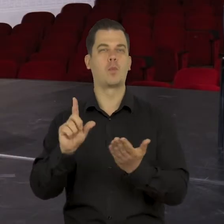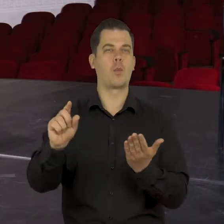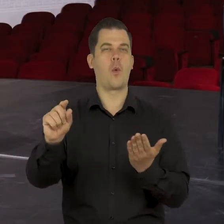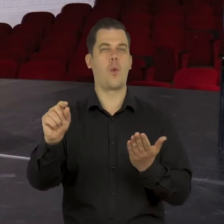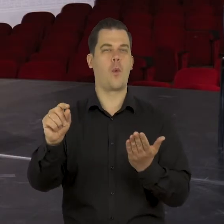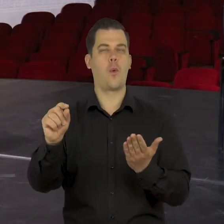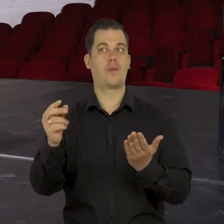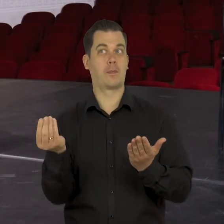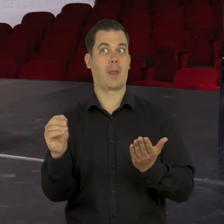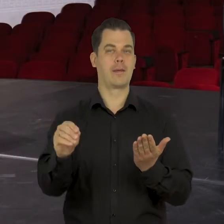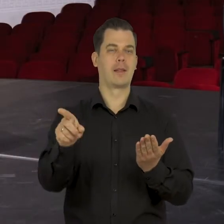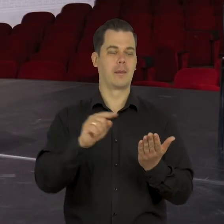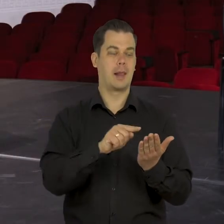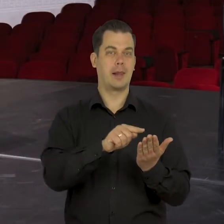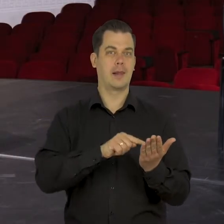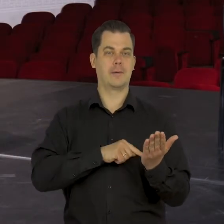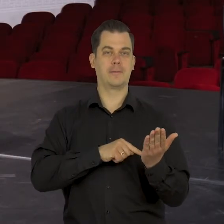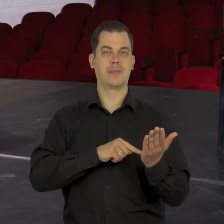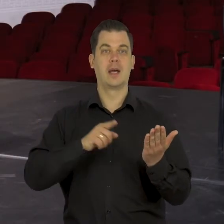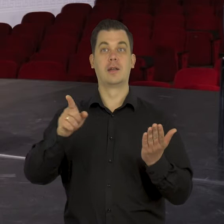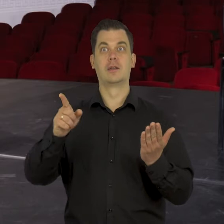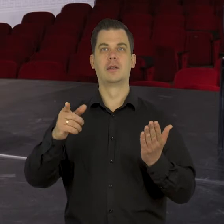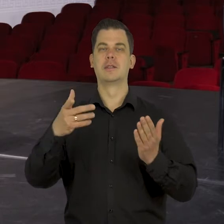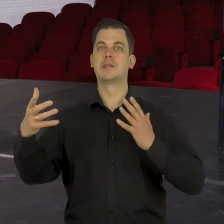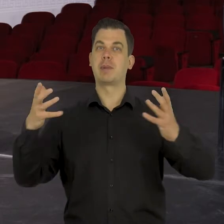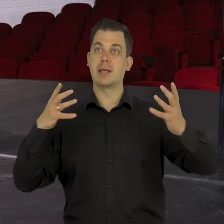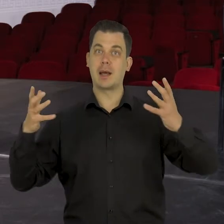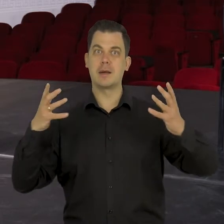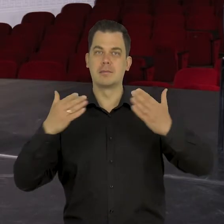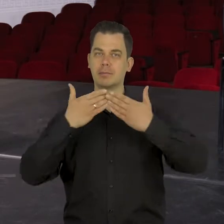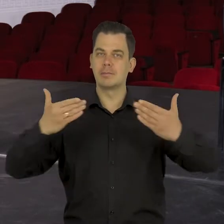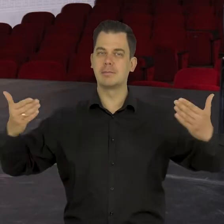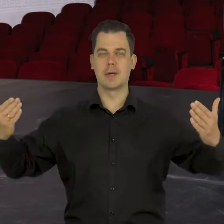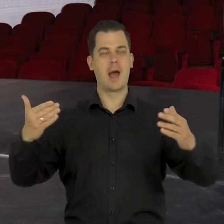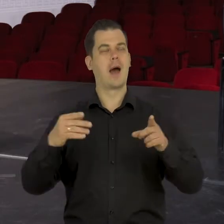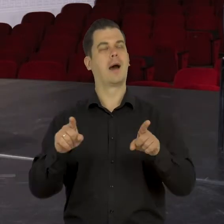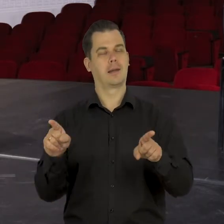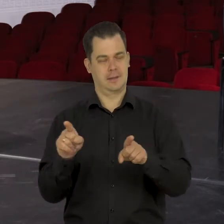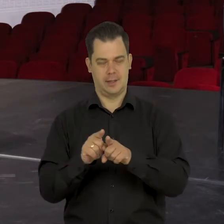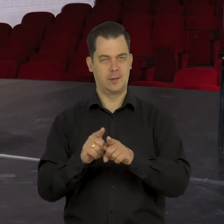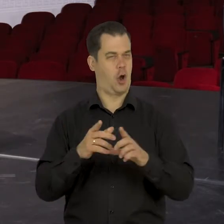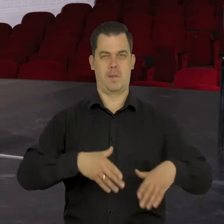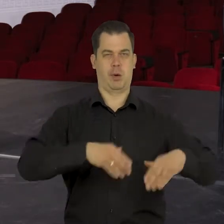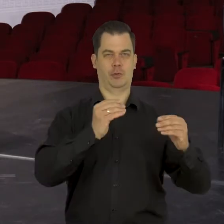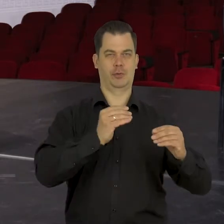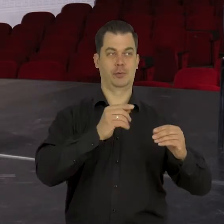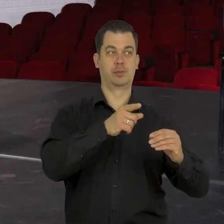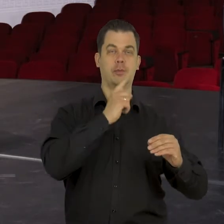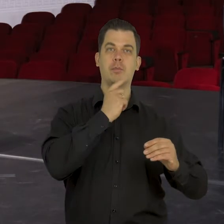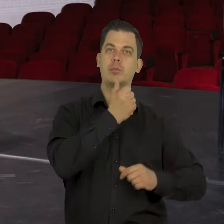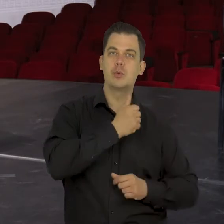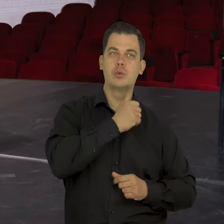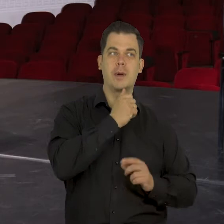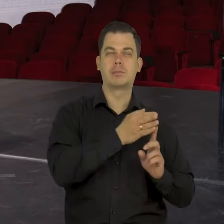Podpowiadanie aktorom w trakcie spektaklu, ale również biorę udział od początku produkcji,